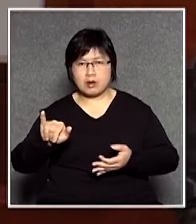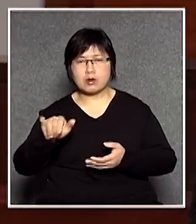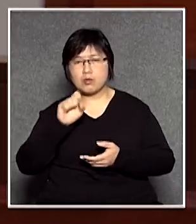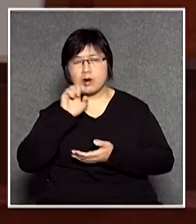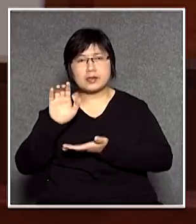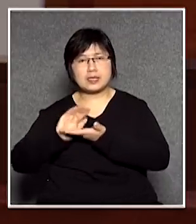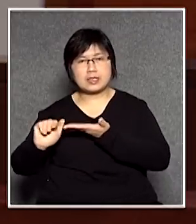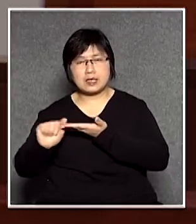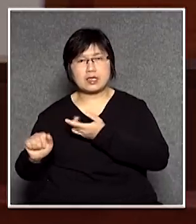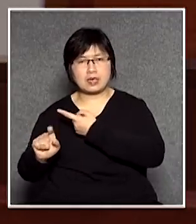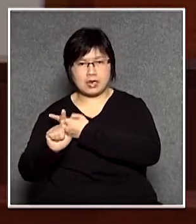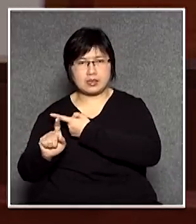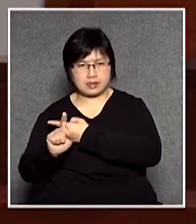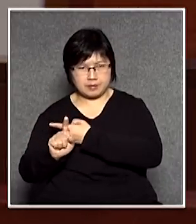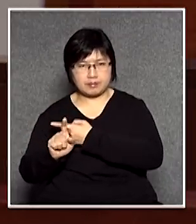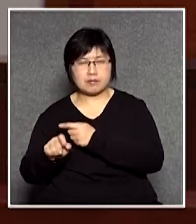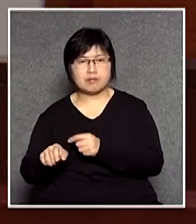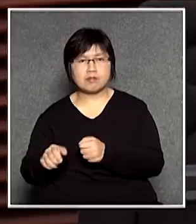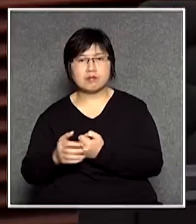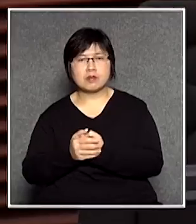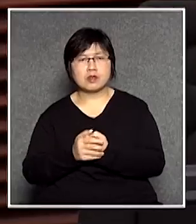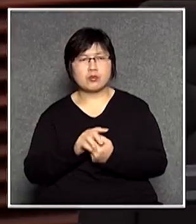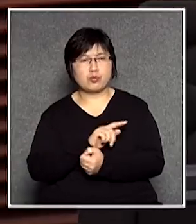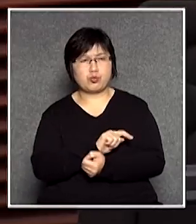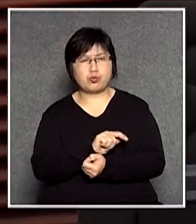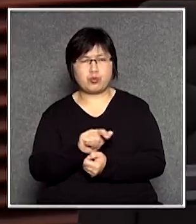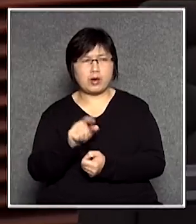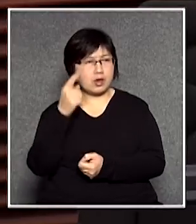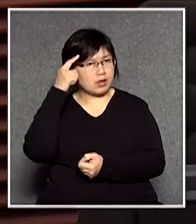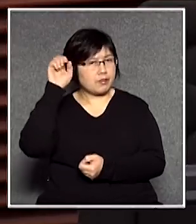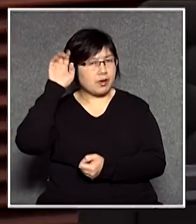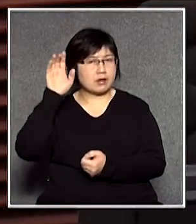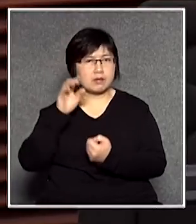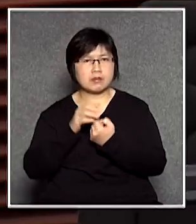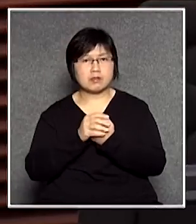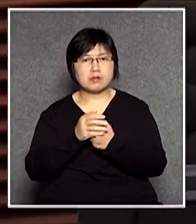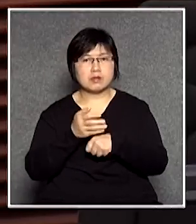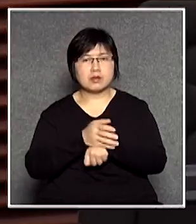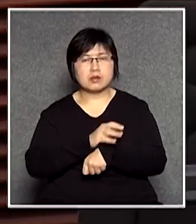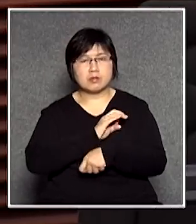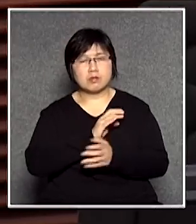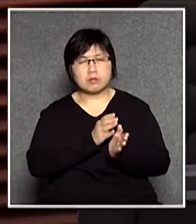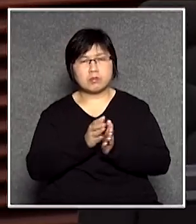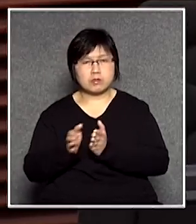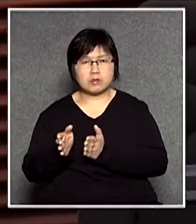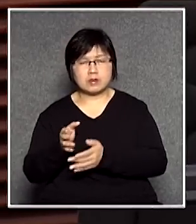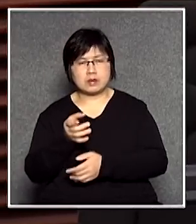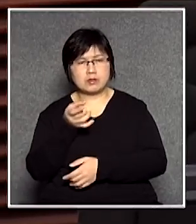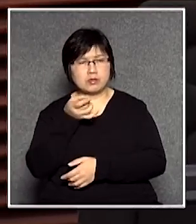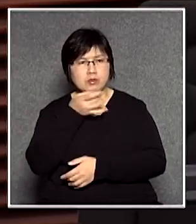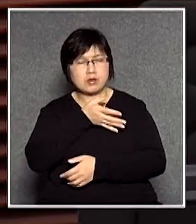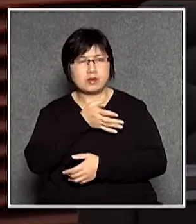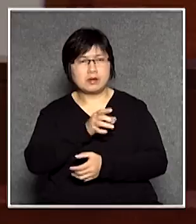局長他說污衛這個概念是一個社會秩序中所披棄的元素